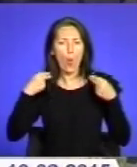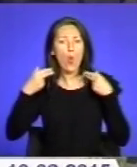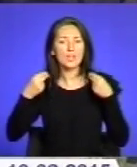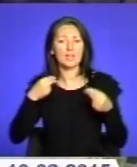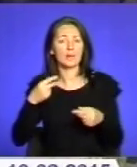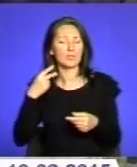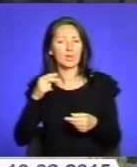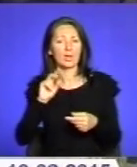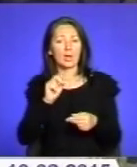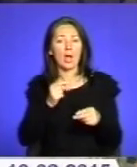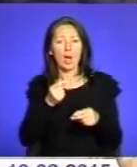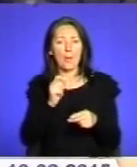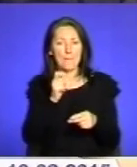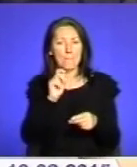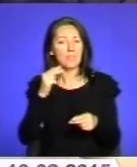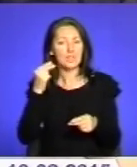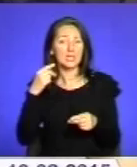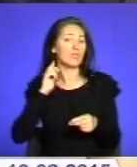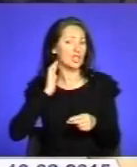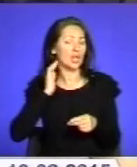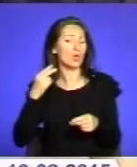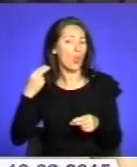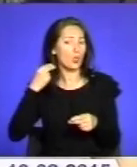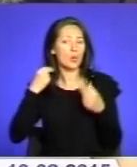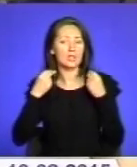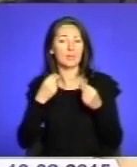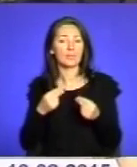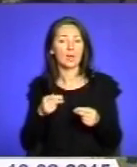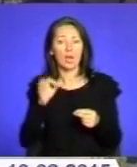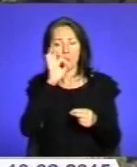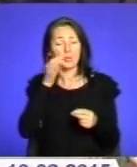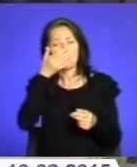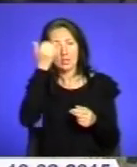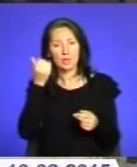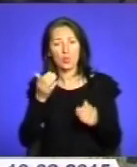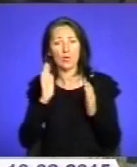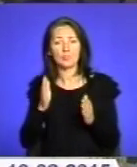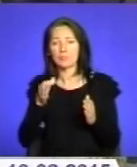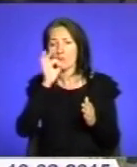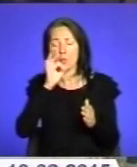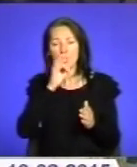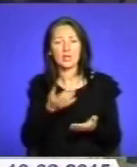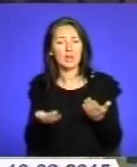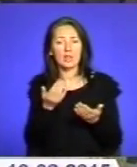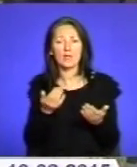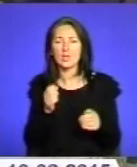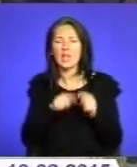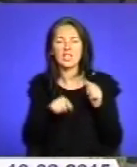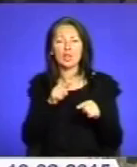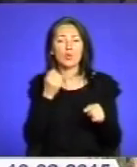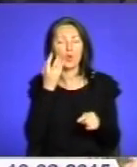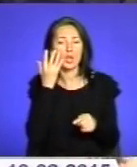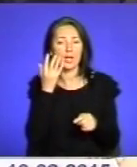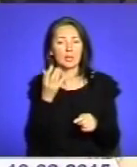Ще й не бачив. Тобто про таблетки ви забули, ви лікуєтеся лише бджолами? Так, я таблетки навіть часто рідко, коли там